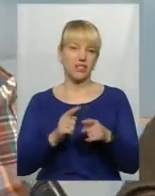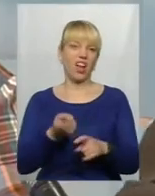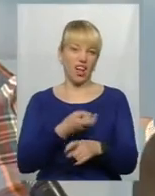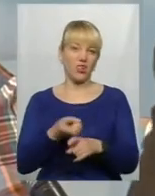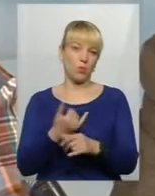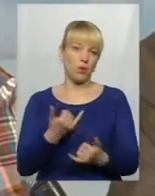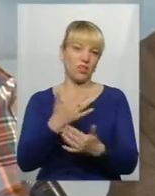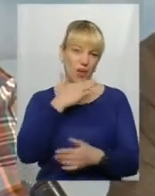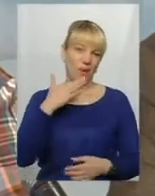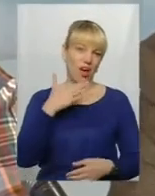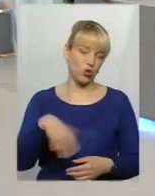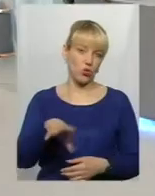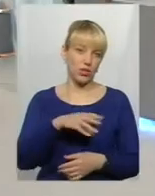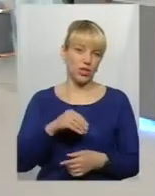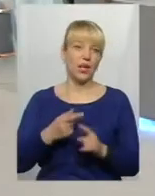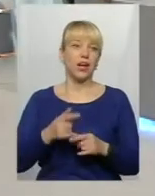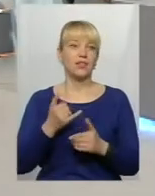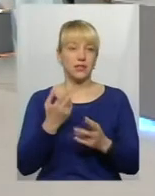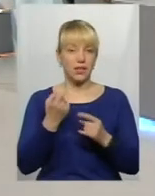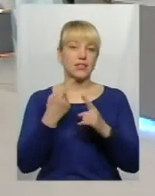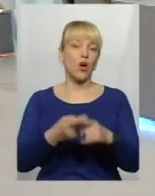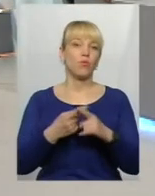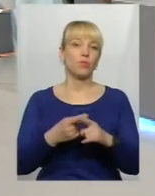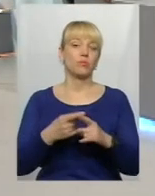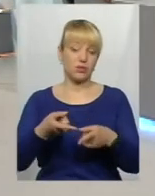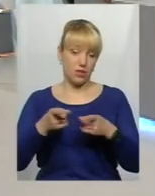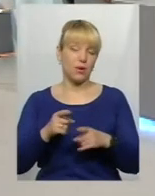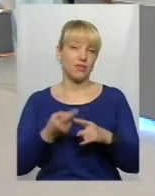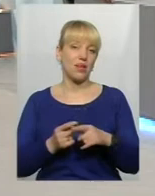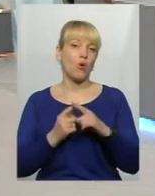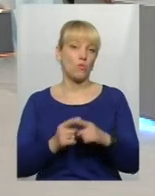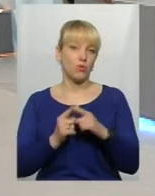Це перший компроміс і також компроміс, тому що, насправді,